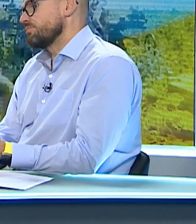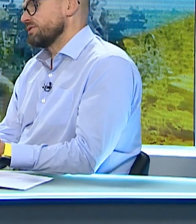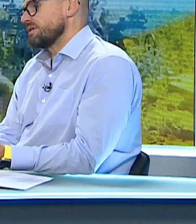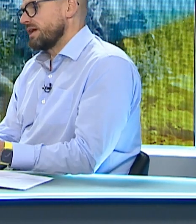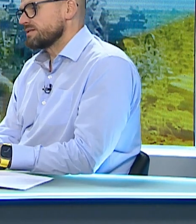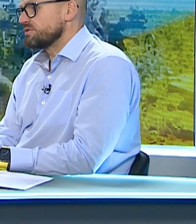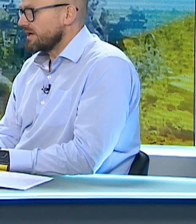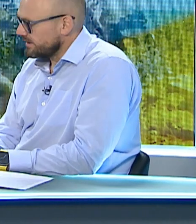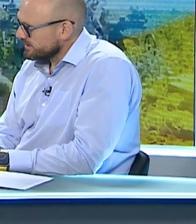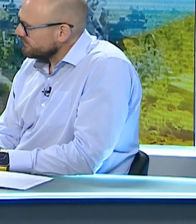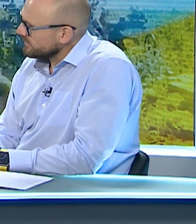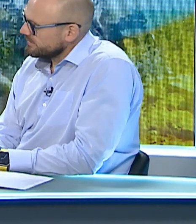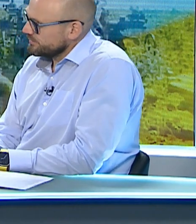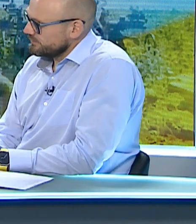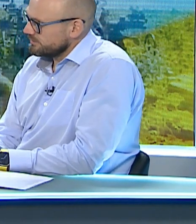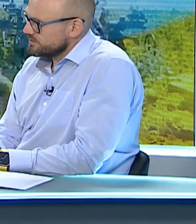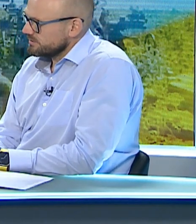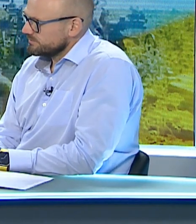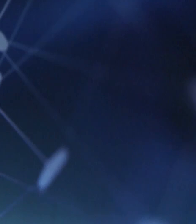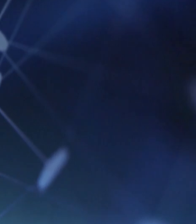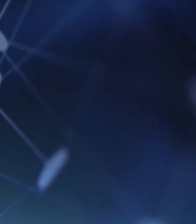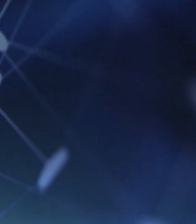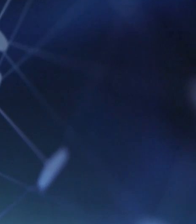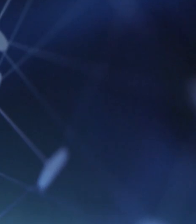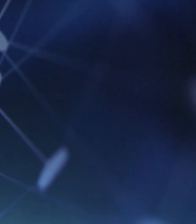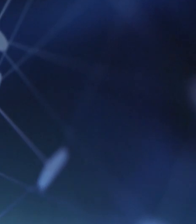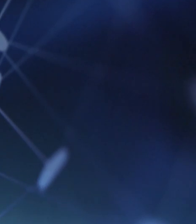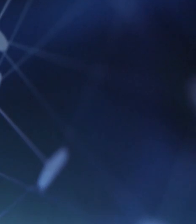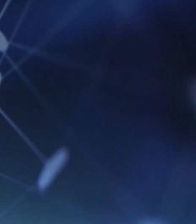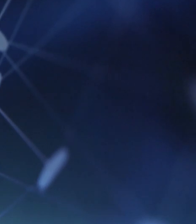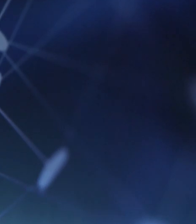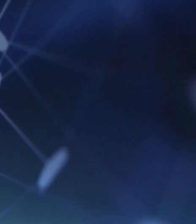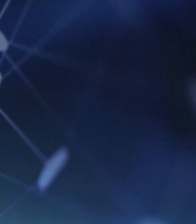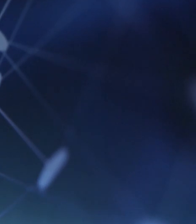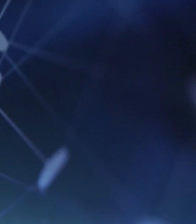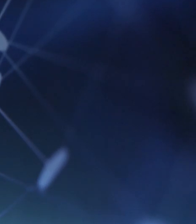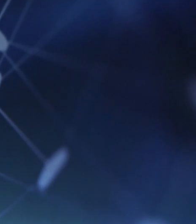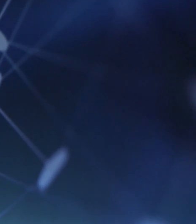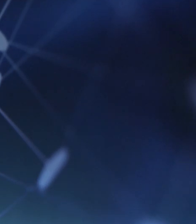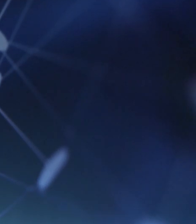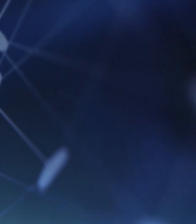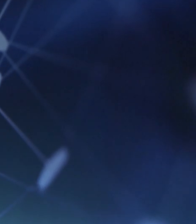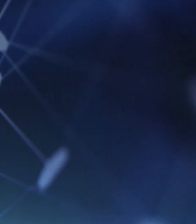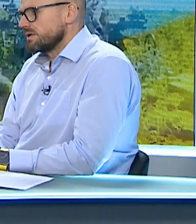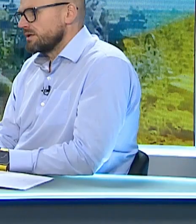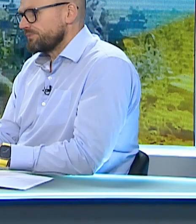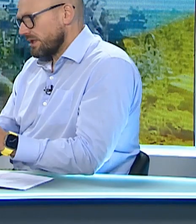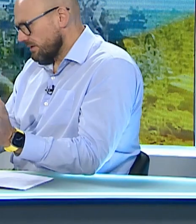ще таке поняття, як спеціальні графіки аварійного відключення. Відключили якусь чергу, якусь кількість